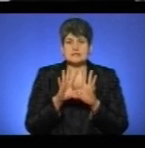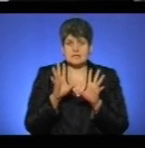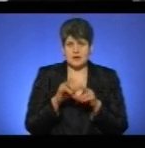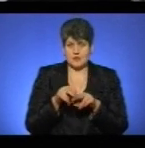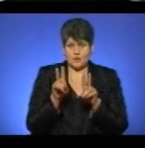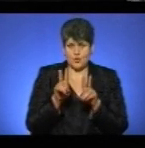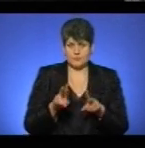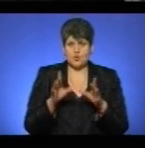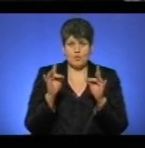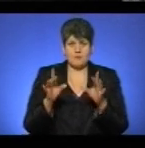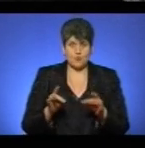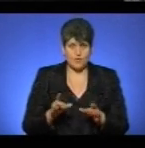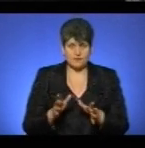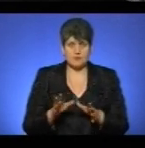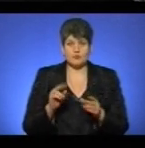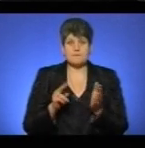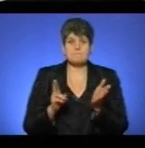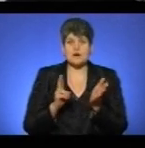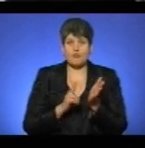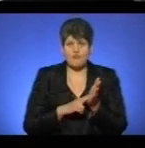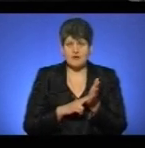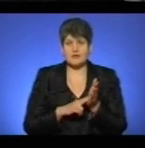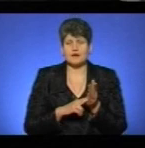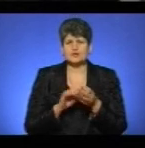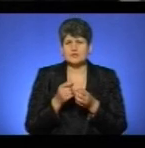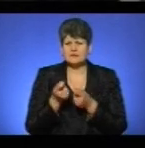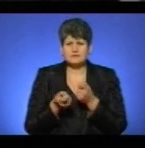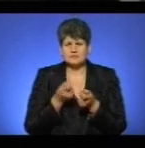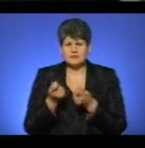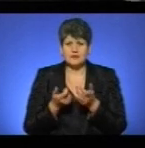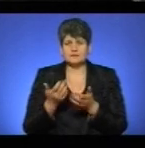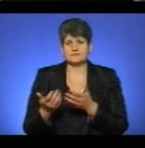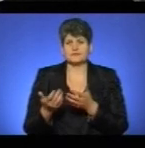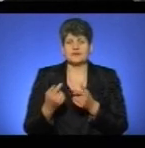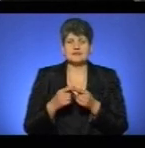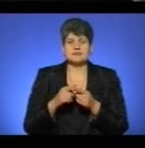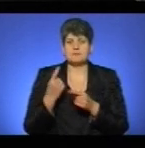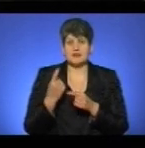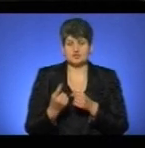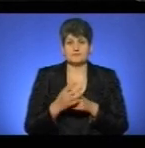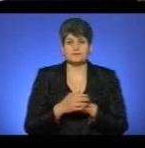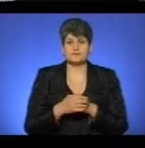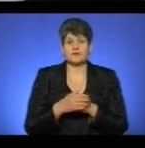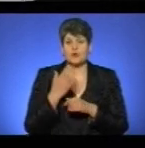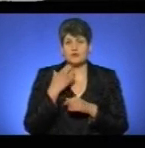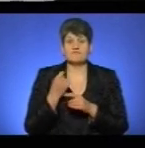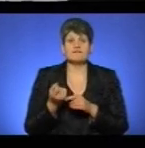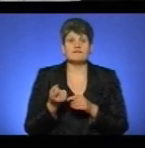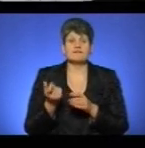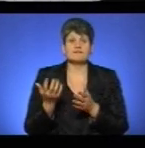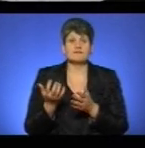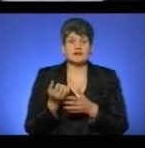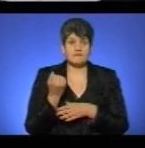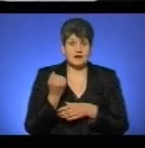упаковки, потім маркування і пізніше, якщо детальніше, ми далі детальніше. Це перша тез. Коли ми виявляємо цей